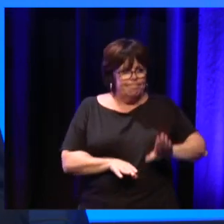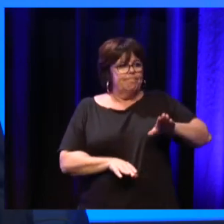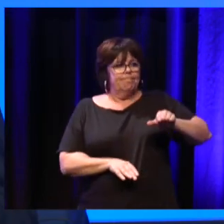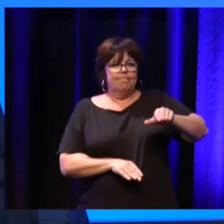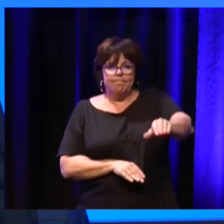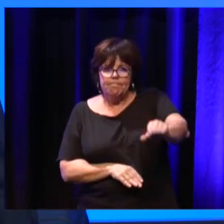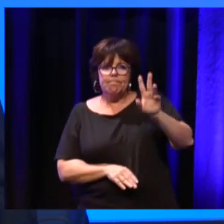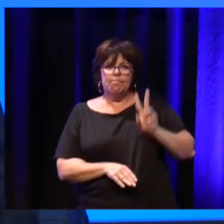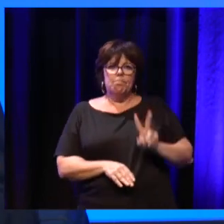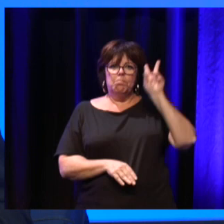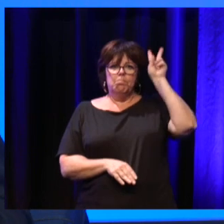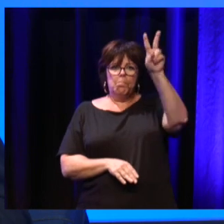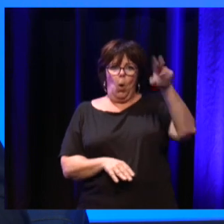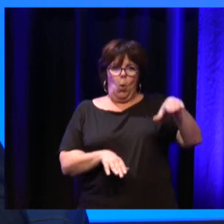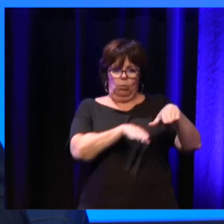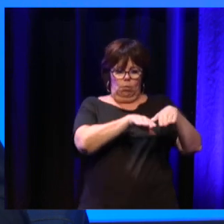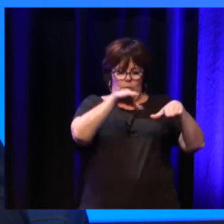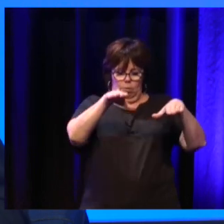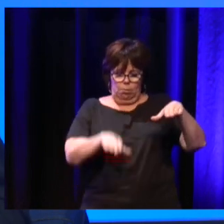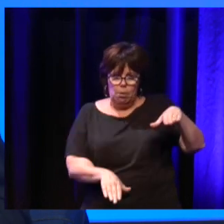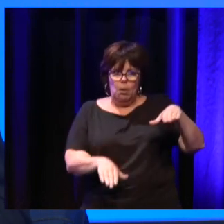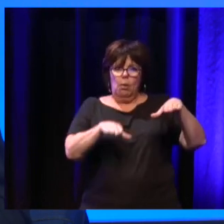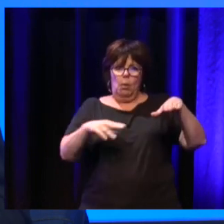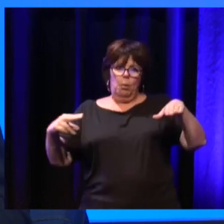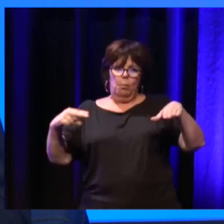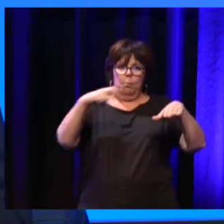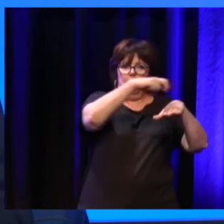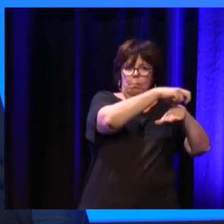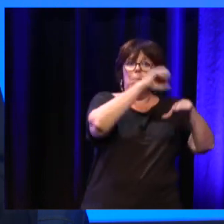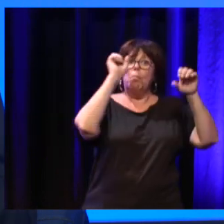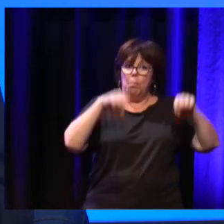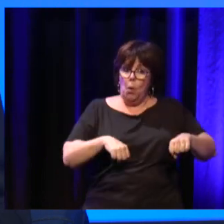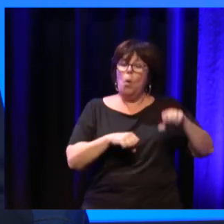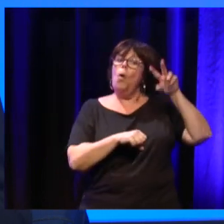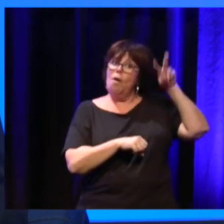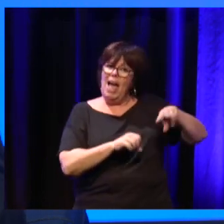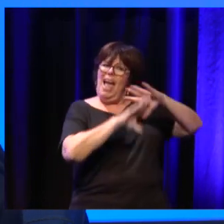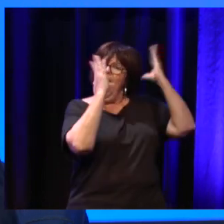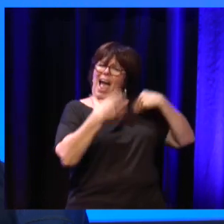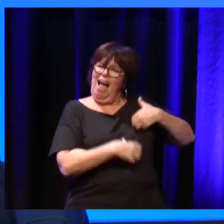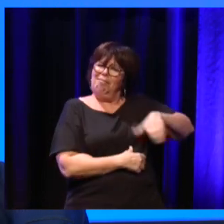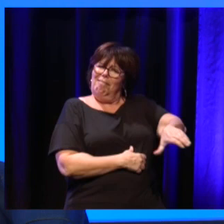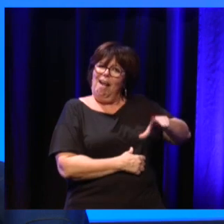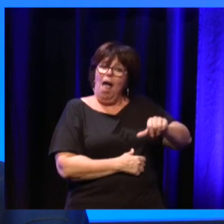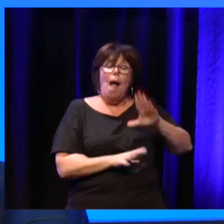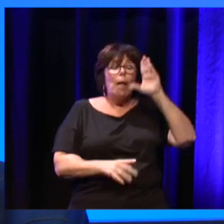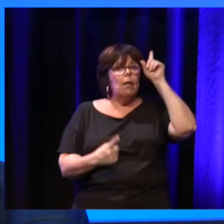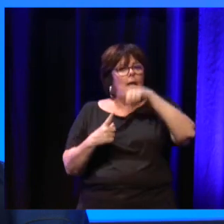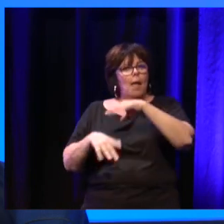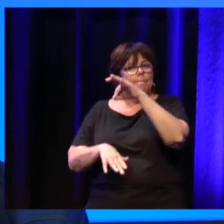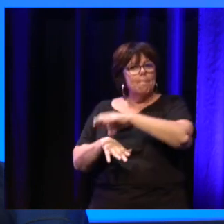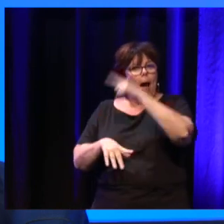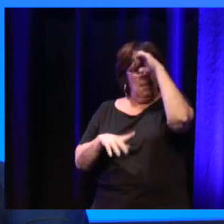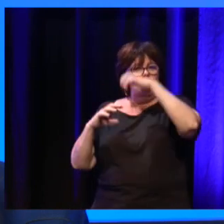vrai que cette approche-là sur les maladies neuroévolutives, on n'y a pas pensé parce qu'effectivement, on était sur un handicap,